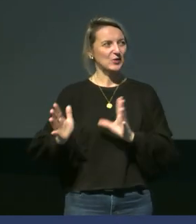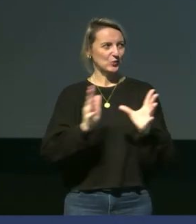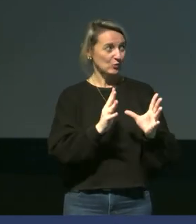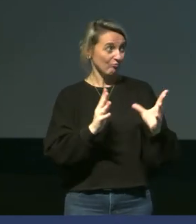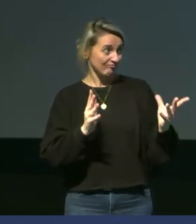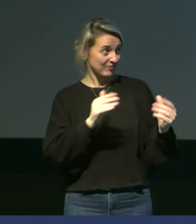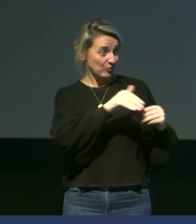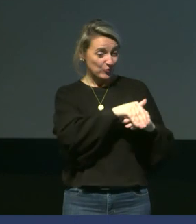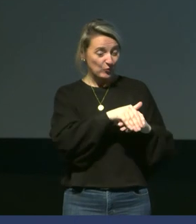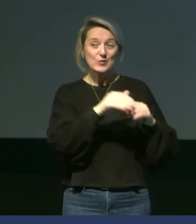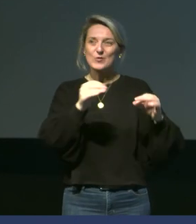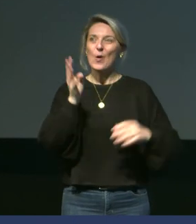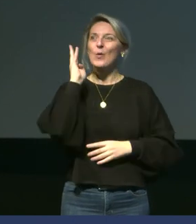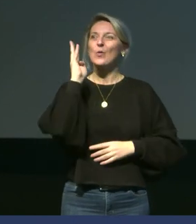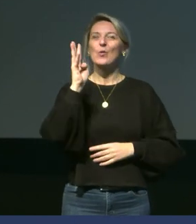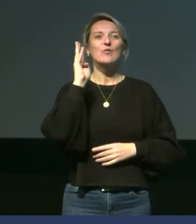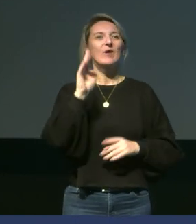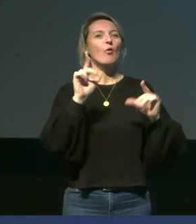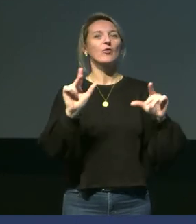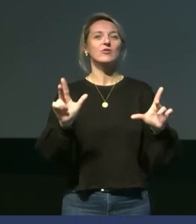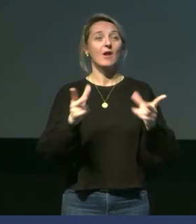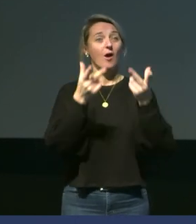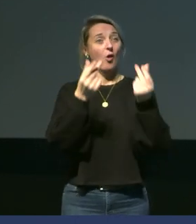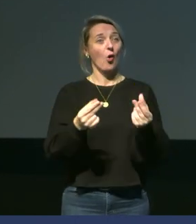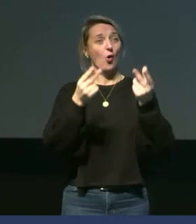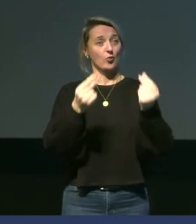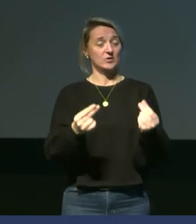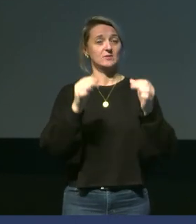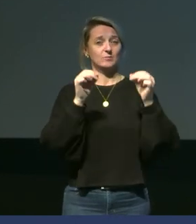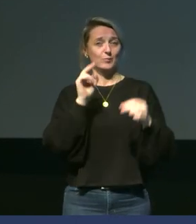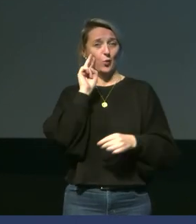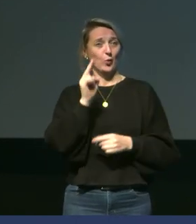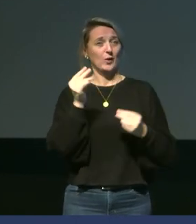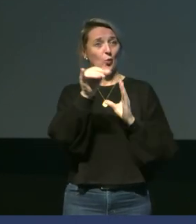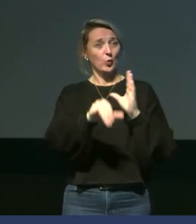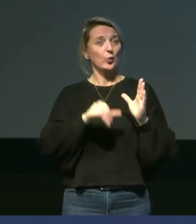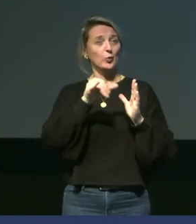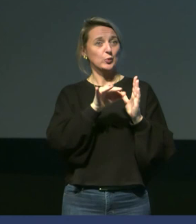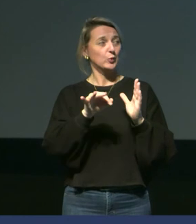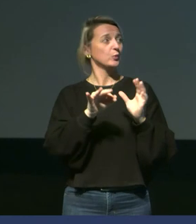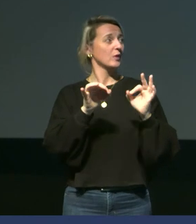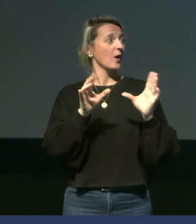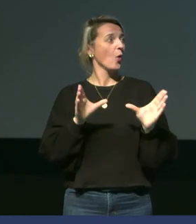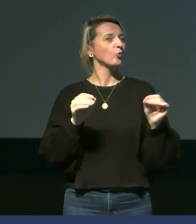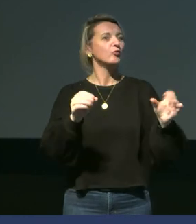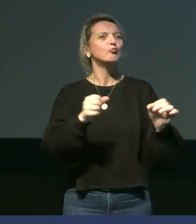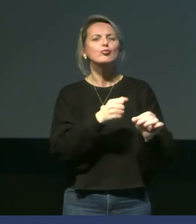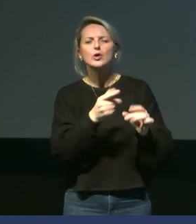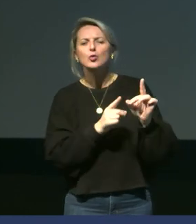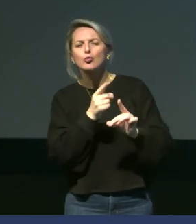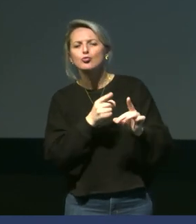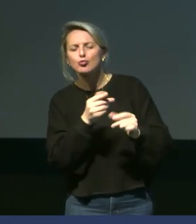soirée. La conférence a été enregistrée et sera donc disponible sur la chaîne YouTube de Sanopolis dans quelques jours,